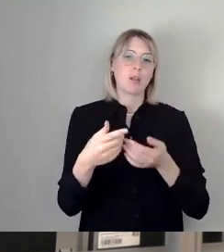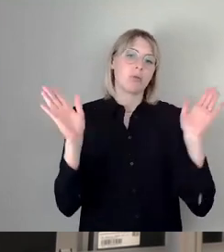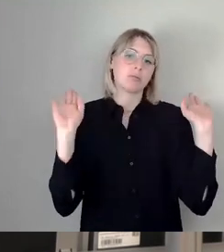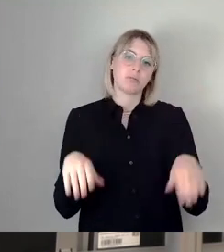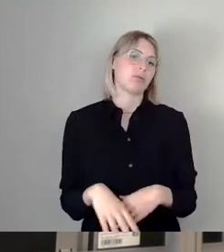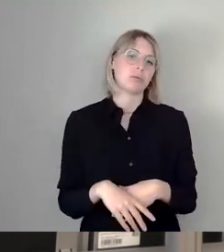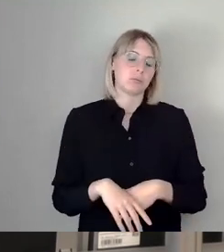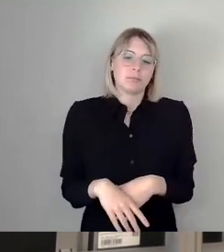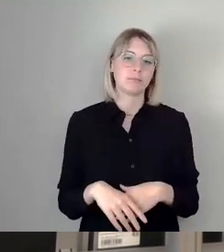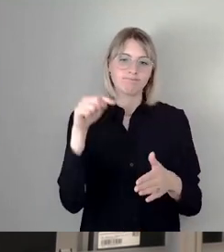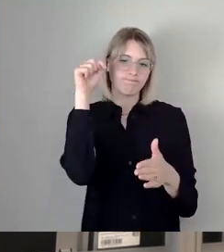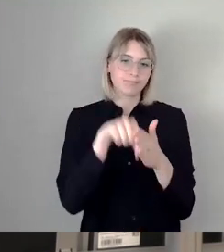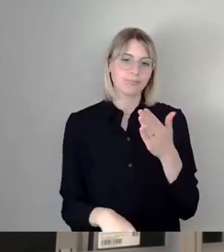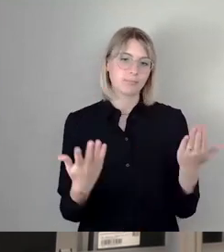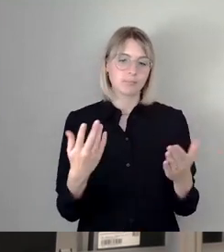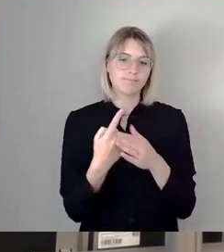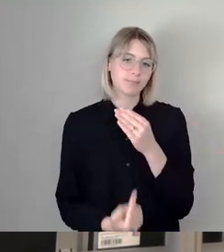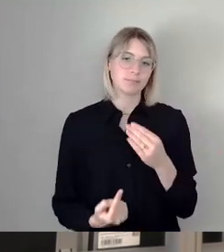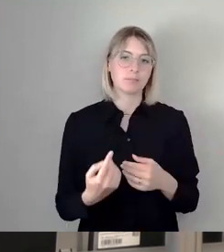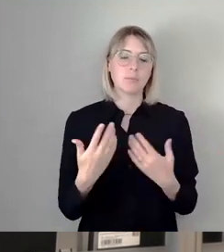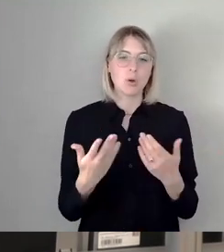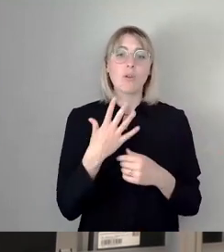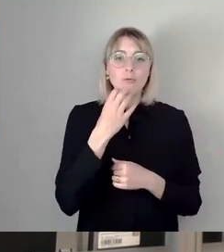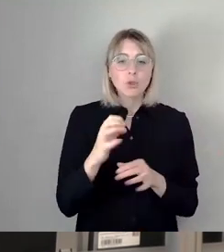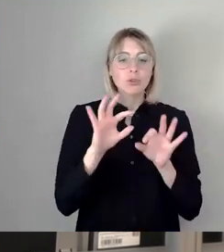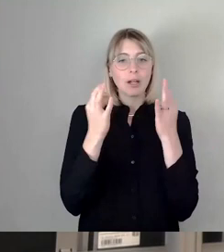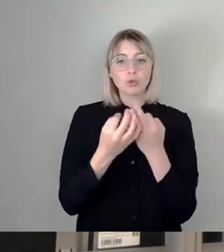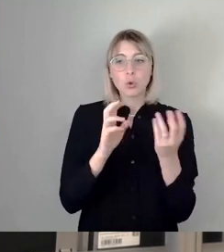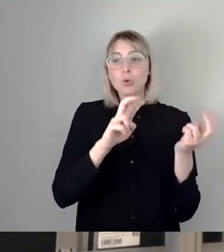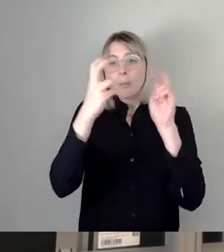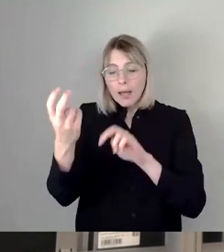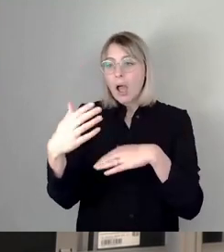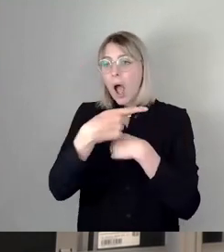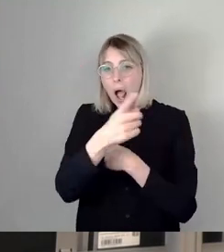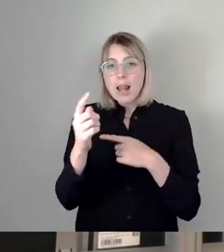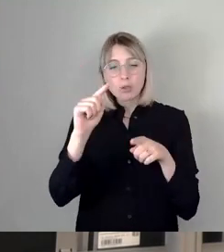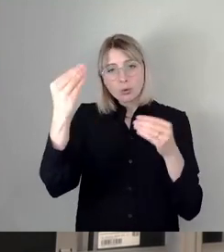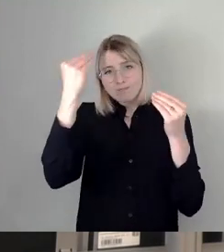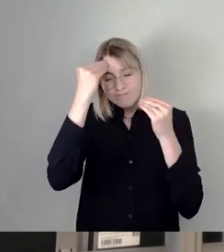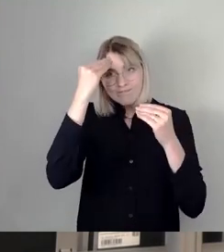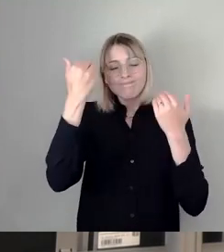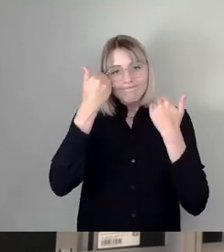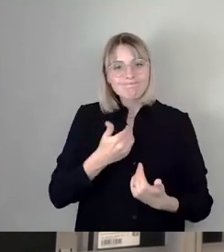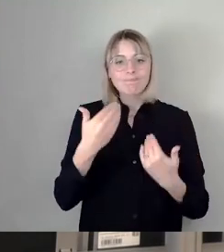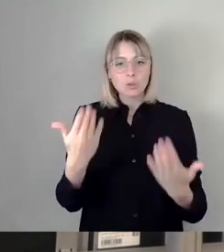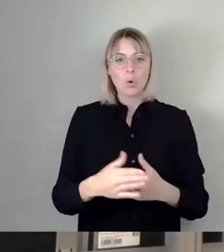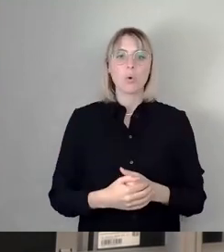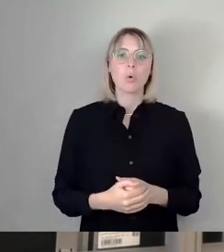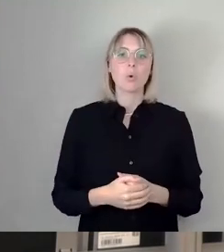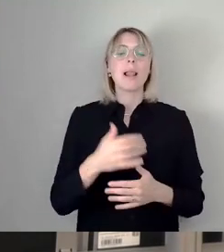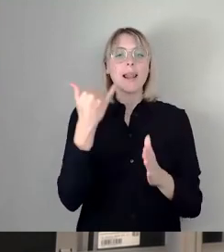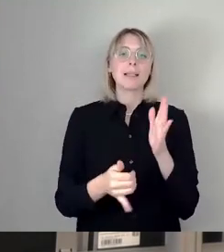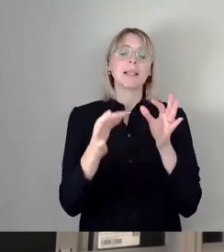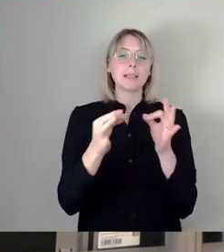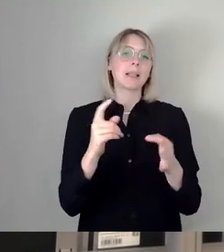mir einfach, dass das mal fraktionsübergreifend einfach mal in die Köpfe reinkommt. Jetzt noch ein allerletzter Satz. Ich bin ja schon leider ziemlich lange in diesem